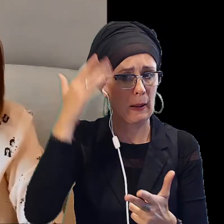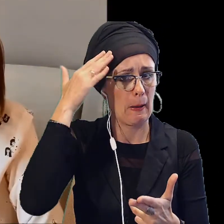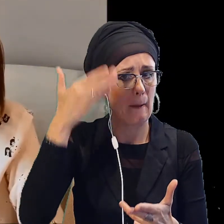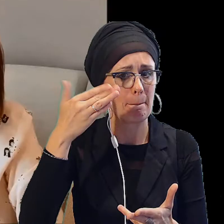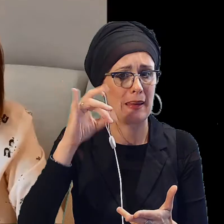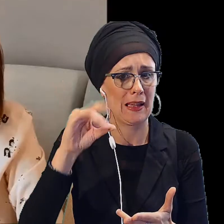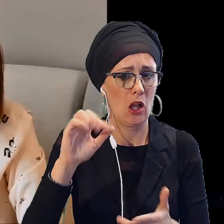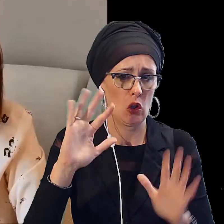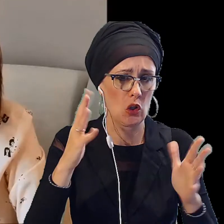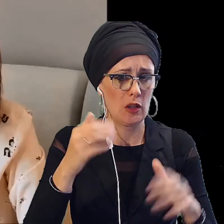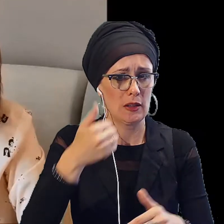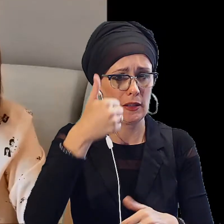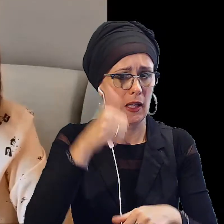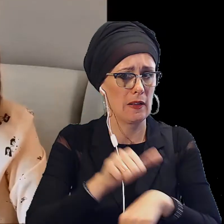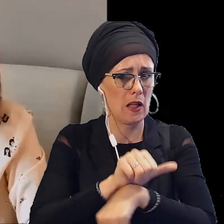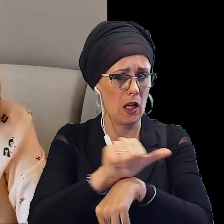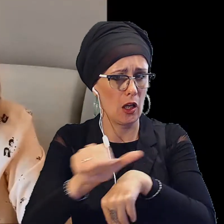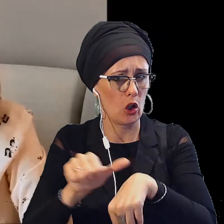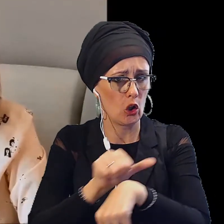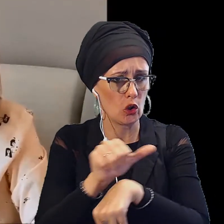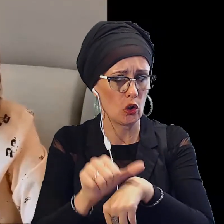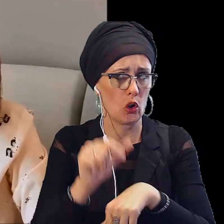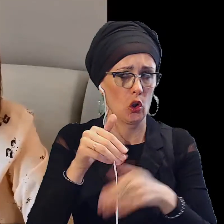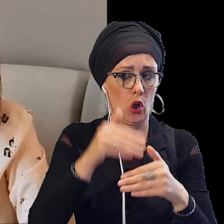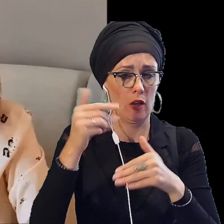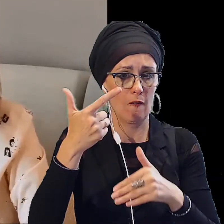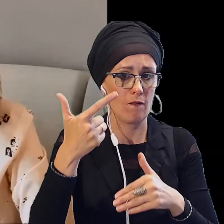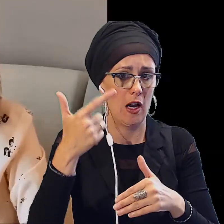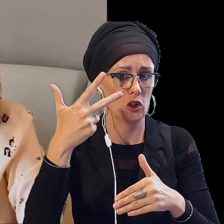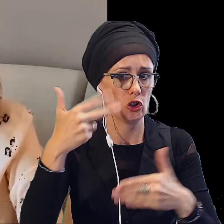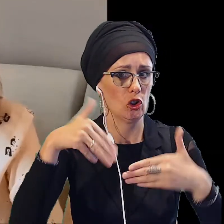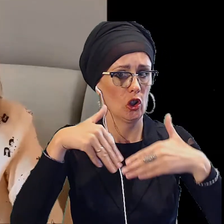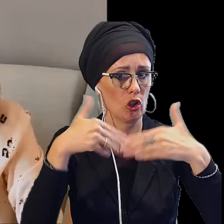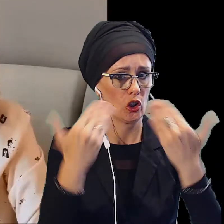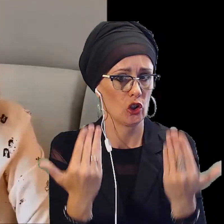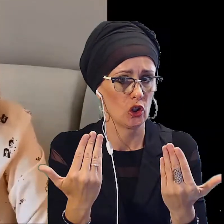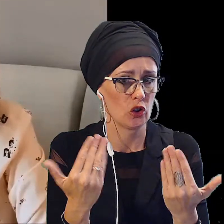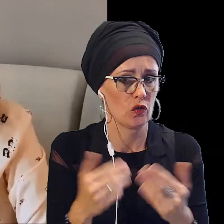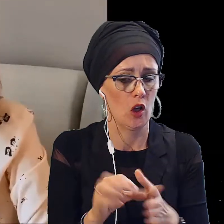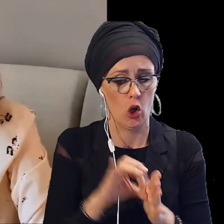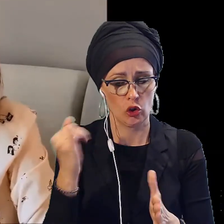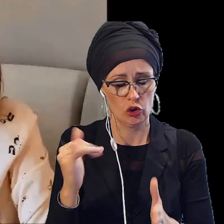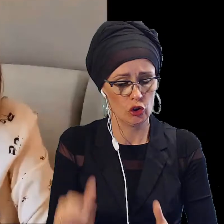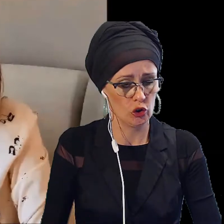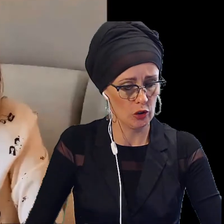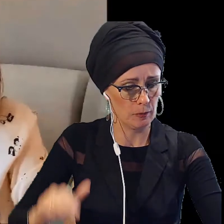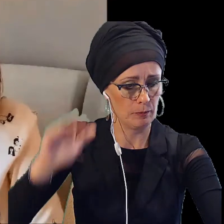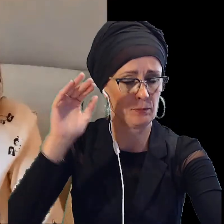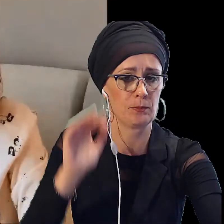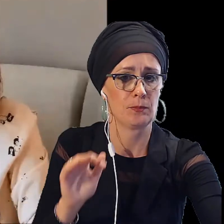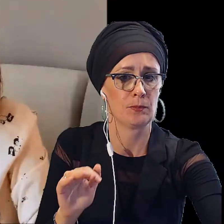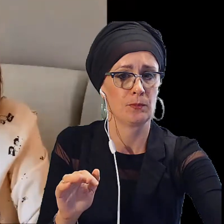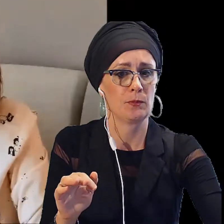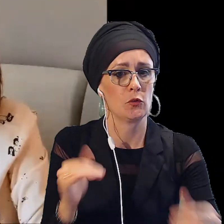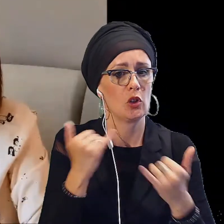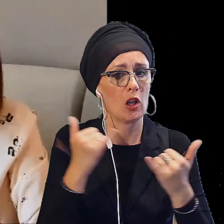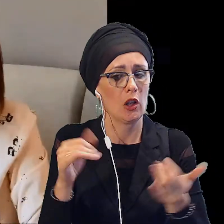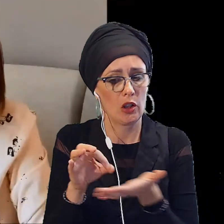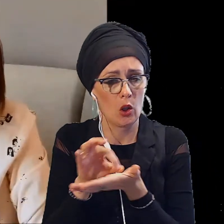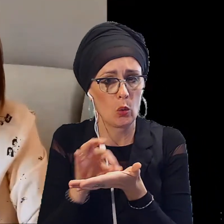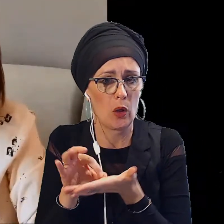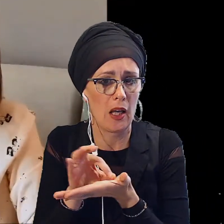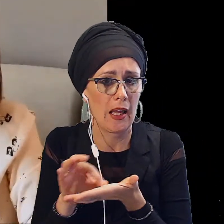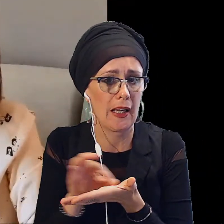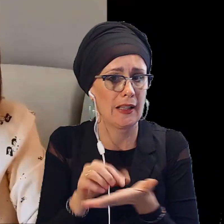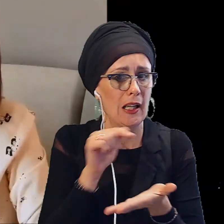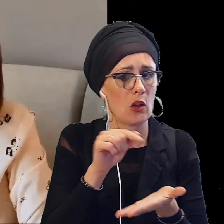trwał około jednego dnia, przez kolejne 2-3 dni dochodziłam do siebie. Od dzieciństwa przyjmowałam różne leki,